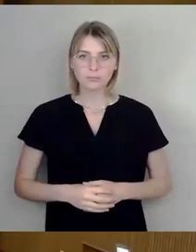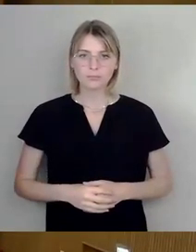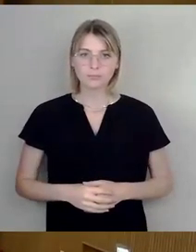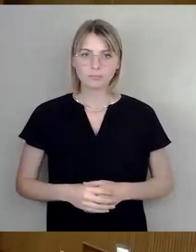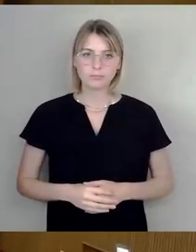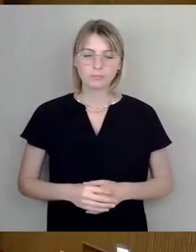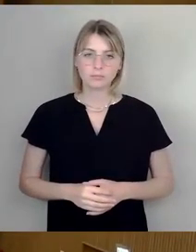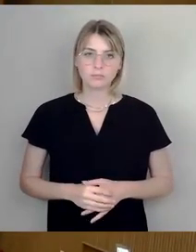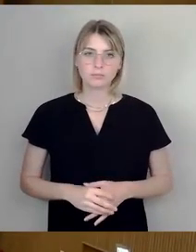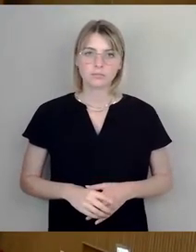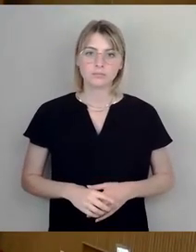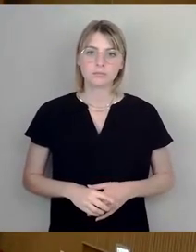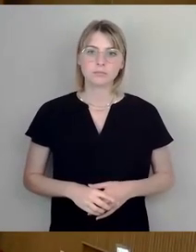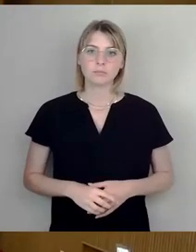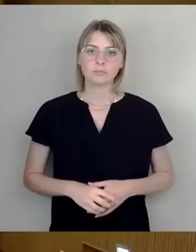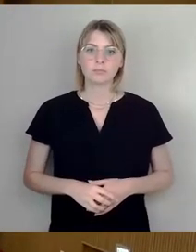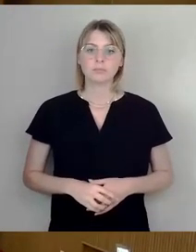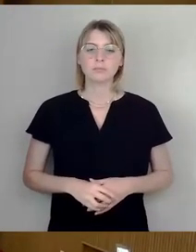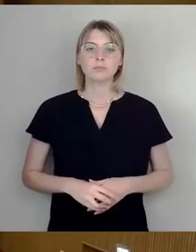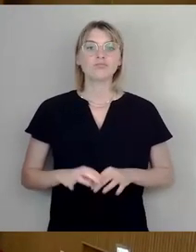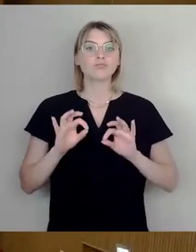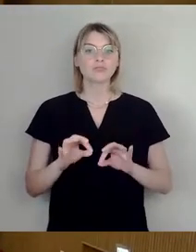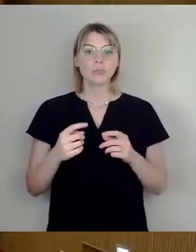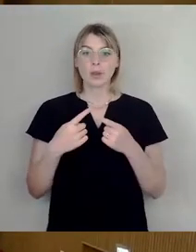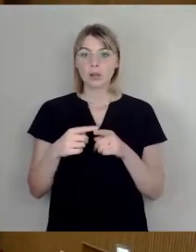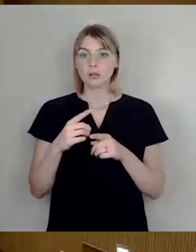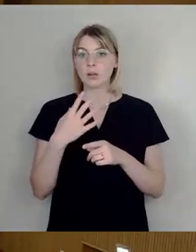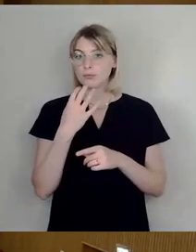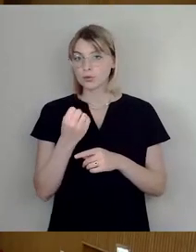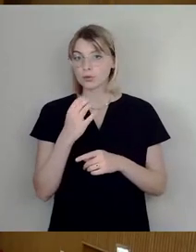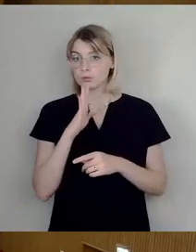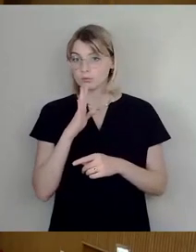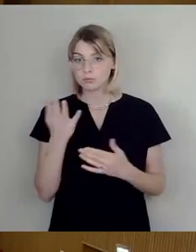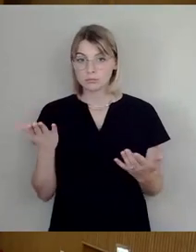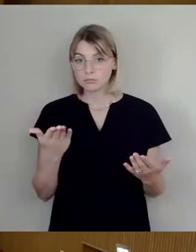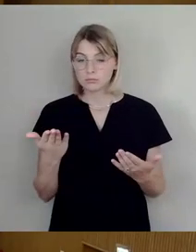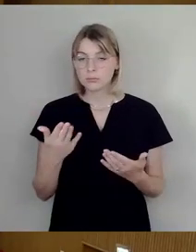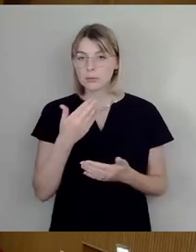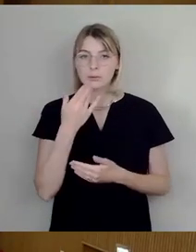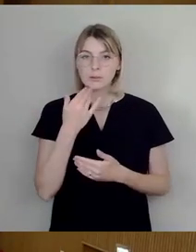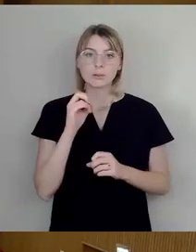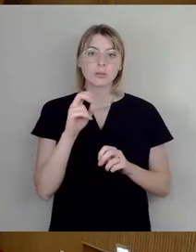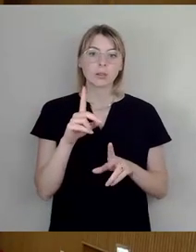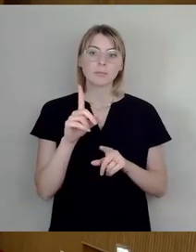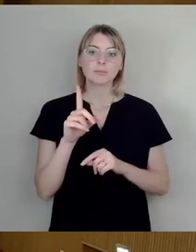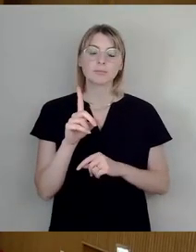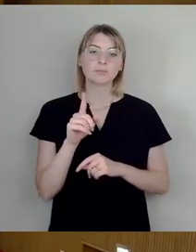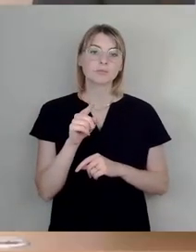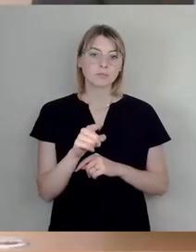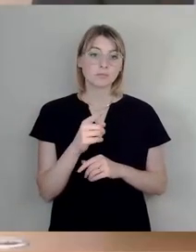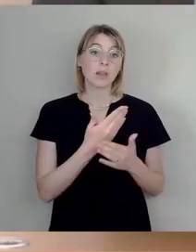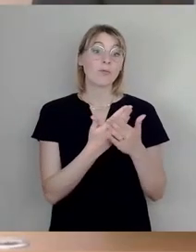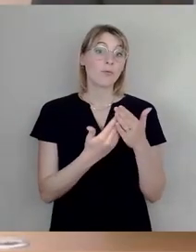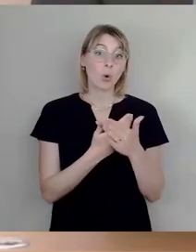Okay, gibt es weiteren Redebedarf? Das sehe ich nicht. Es ist übrigens eine Vorlage, kein